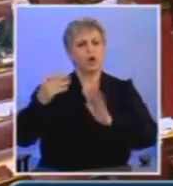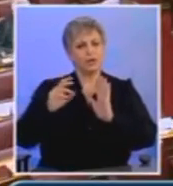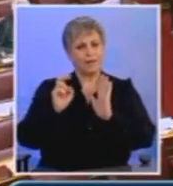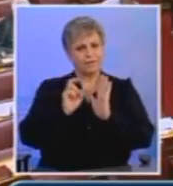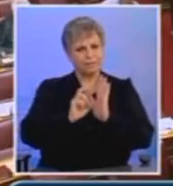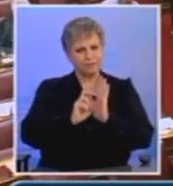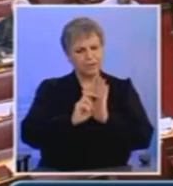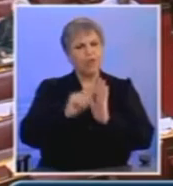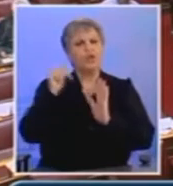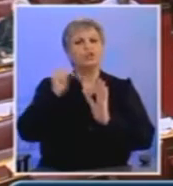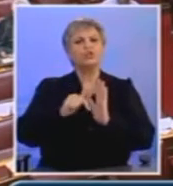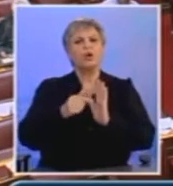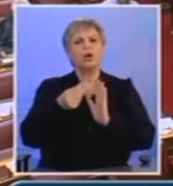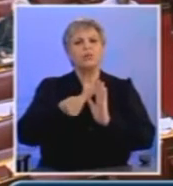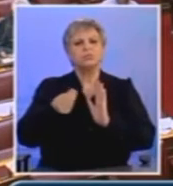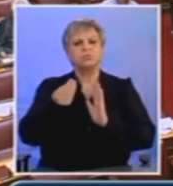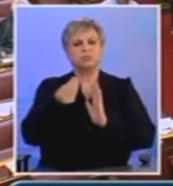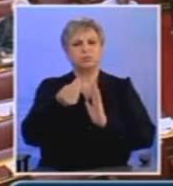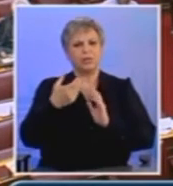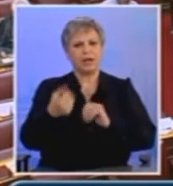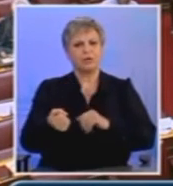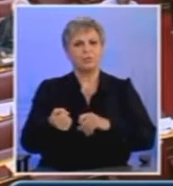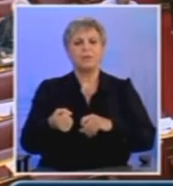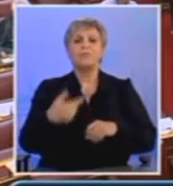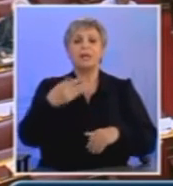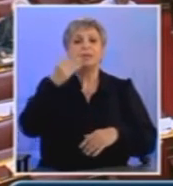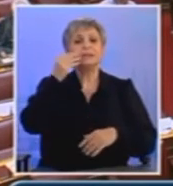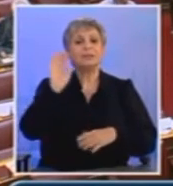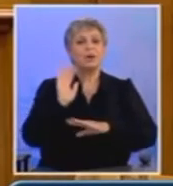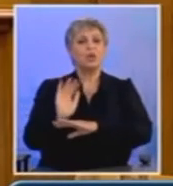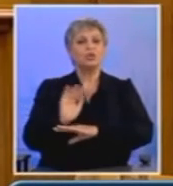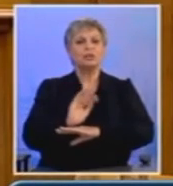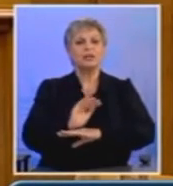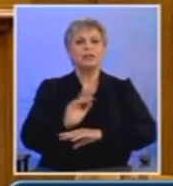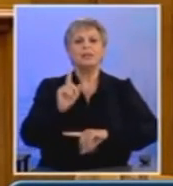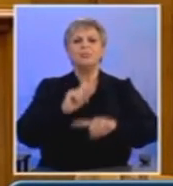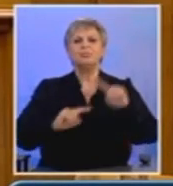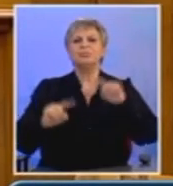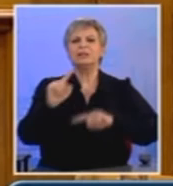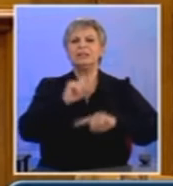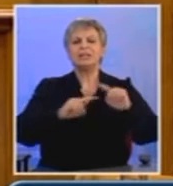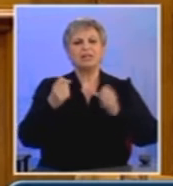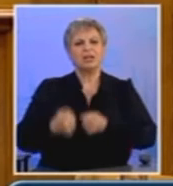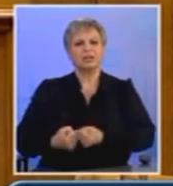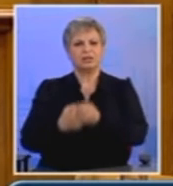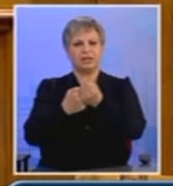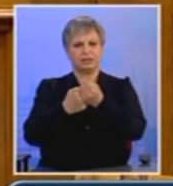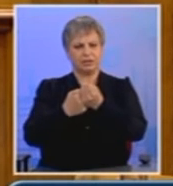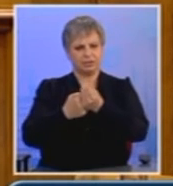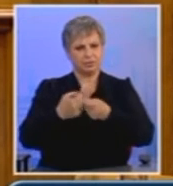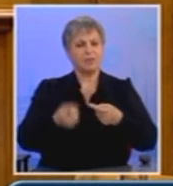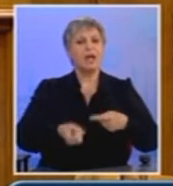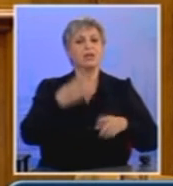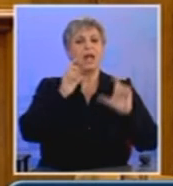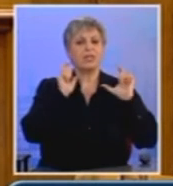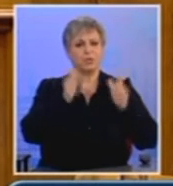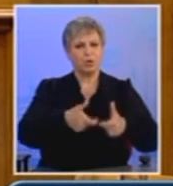Ποια είναι τα στηρίγματά σας κύριε Τσίπρα? Οι τρεις πολιτικοί σωματοφύλακες του Μεγάλου Κεφαλαίου η Νέα Δημοκρατία,